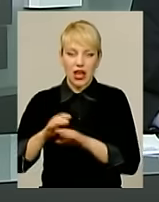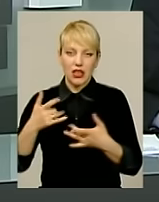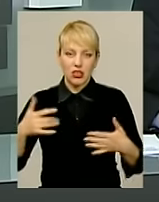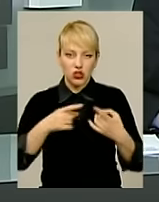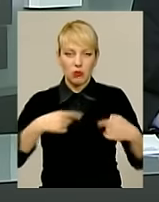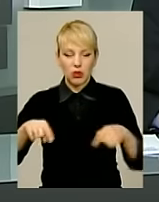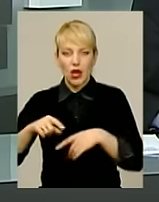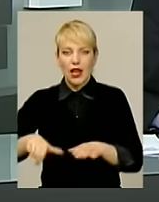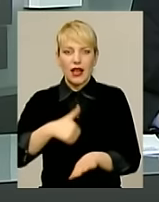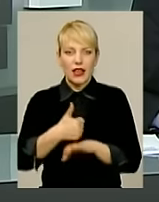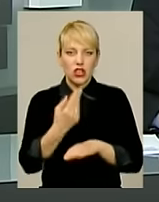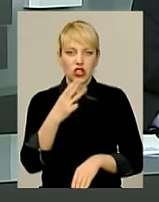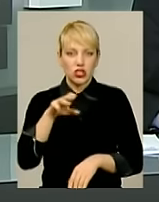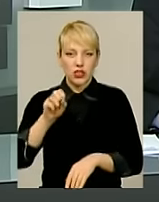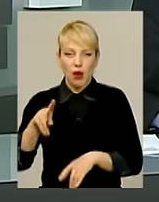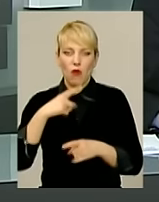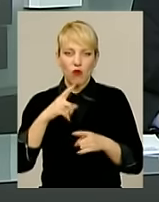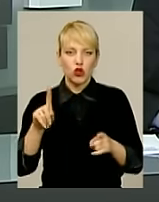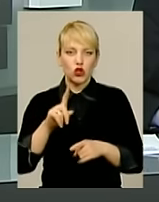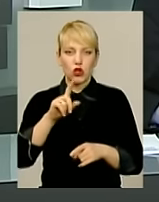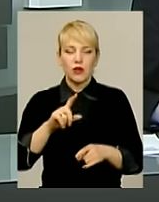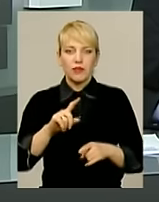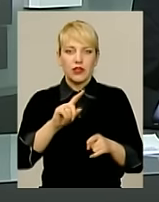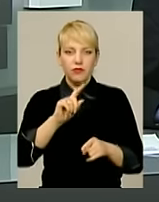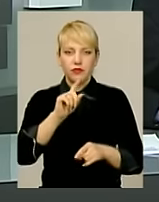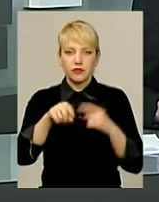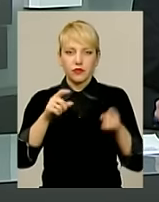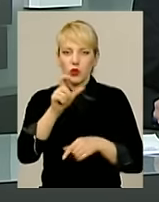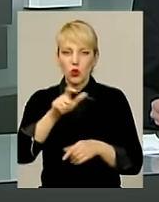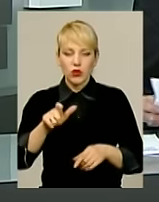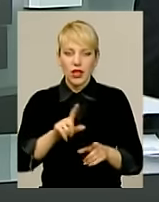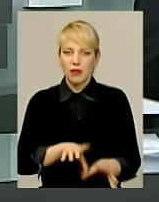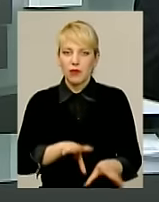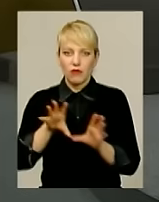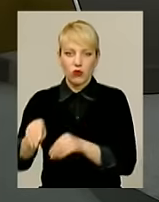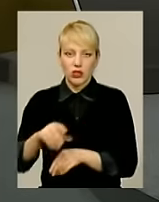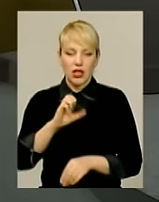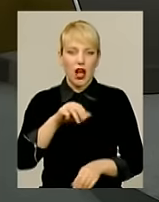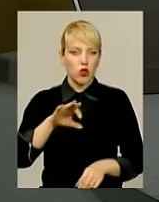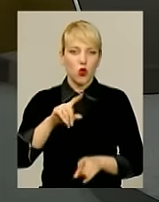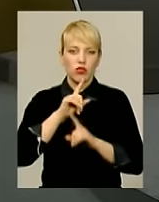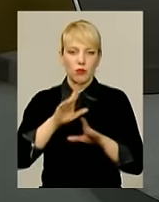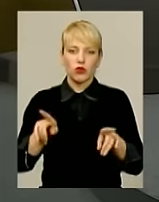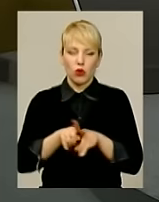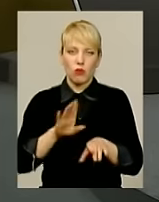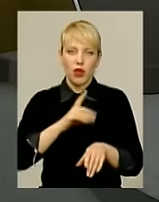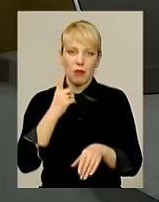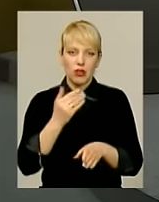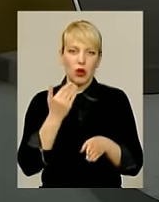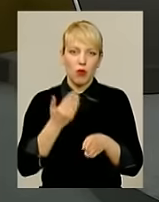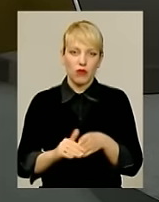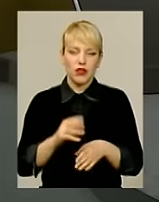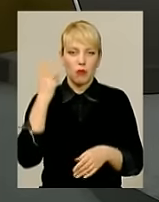Генштабі підкреслюють, що строковиків переводити у зону бойових дій не будуть. Такою була перша половина